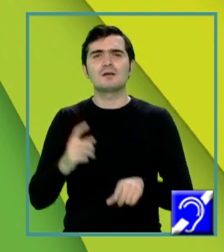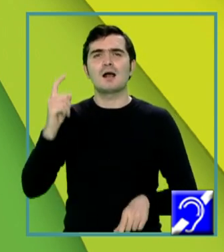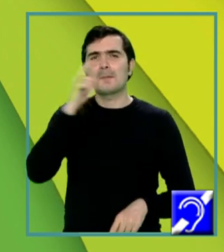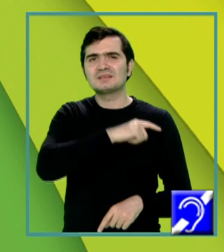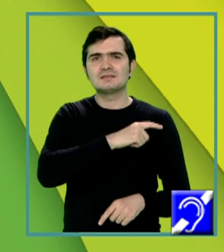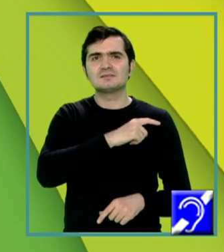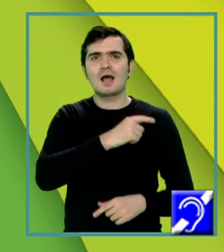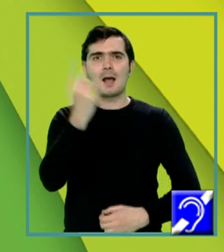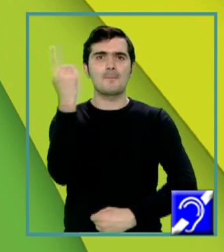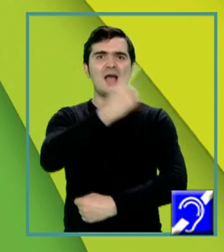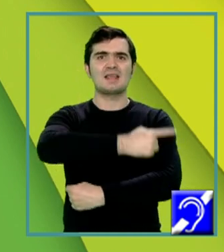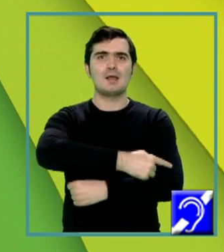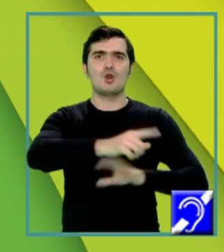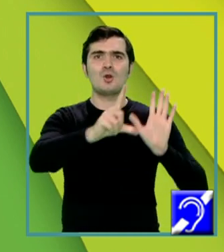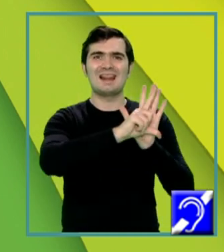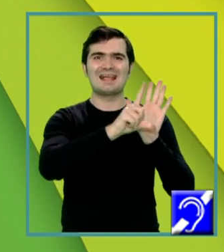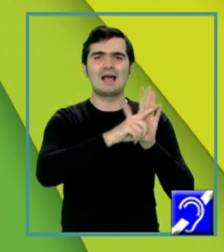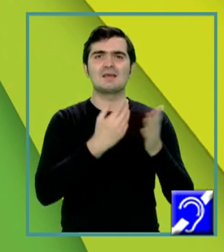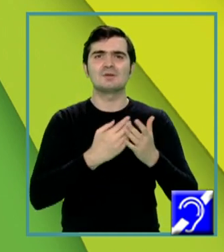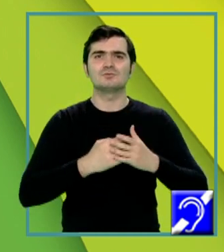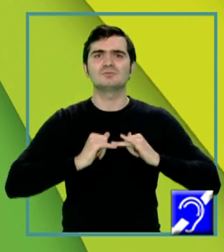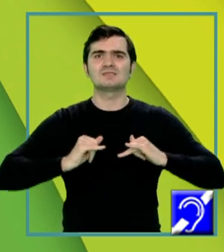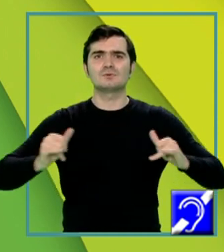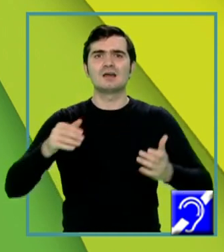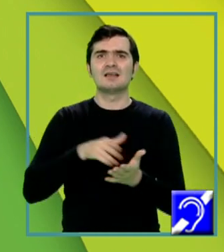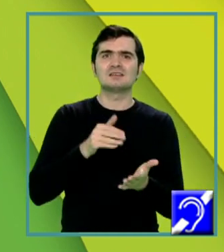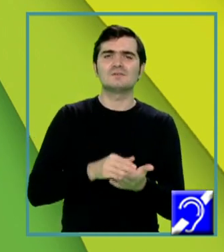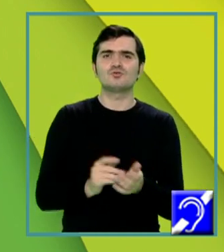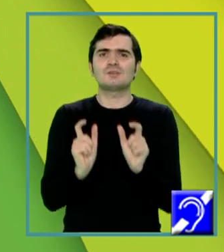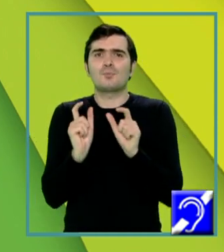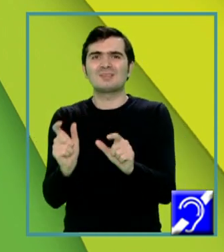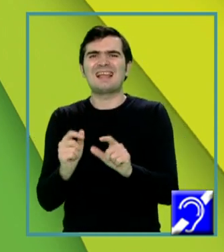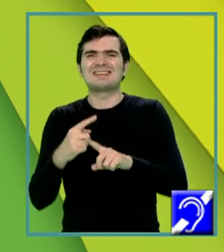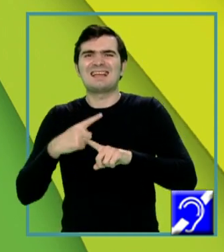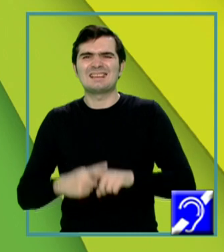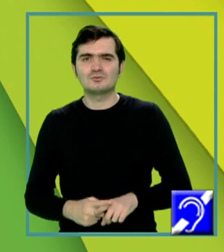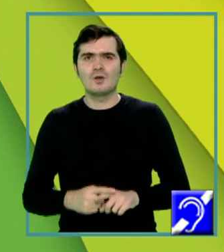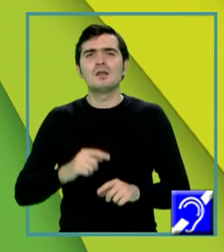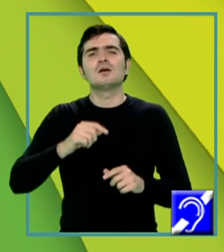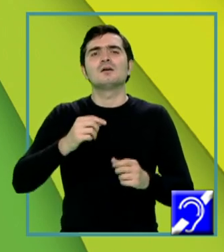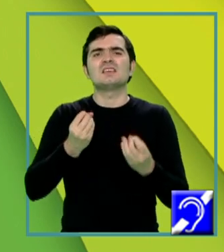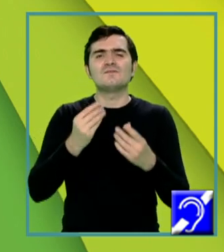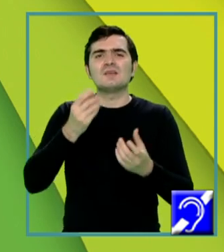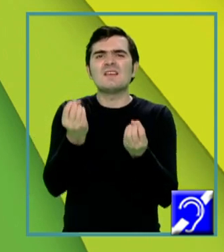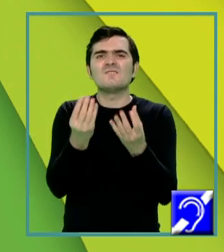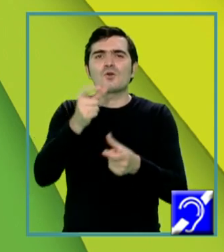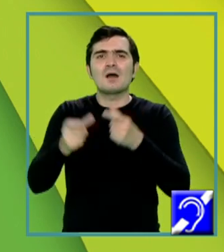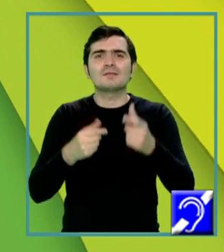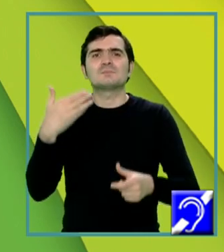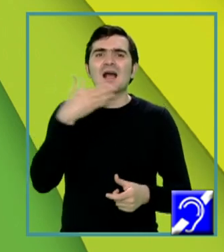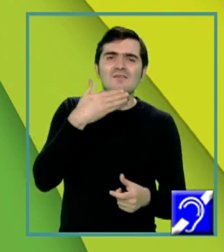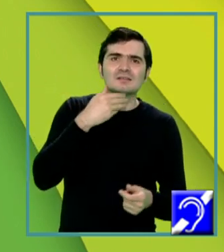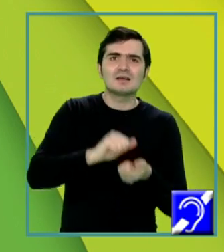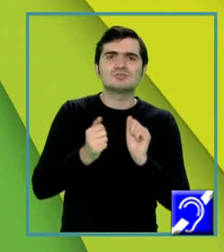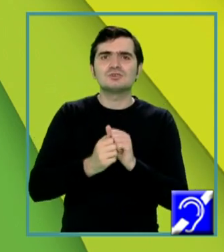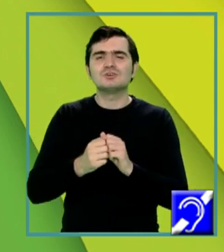bariere legale în dezvoltarea serviciilor de contracepție, informarea oamenilor despre avantajele și dezavantajele metodelor